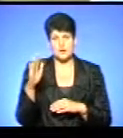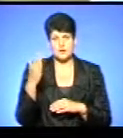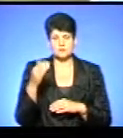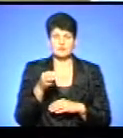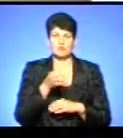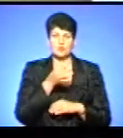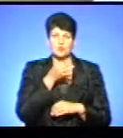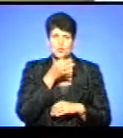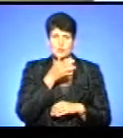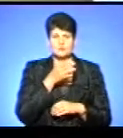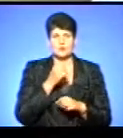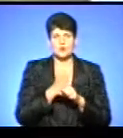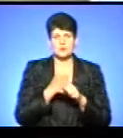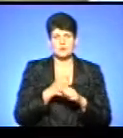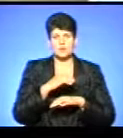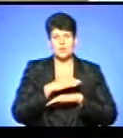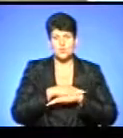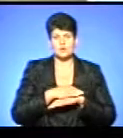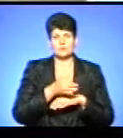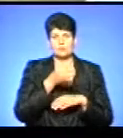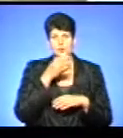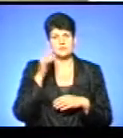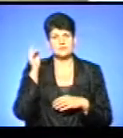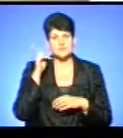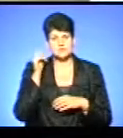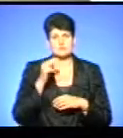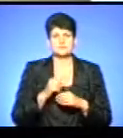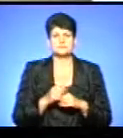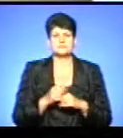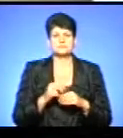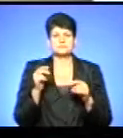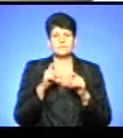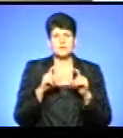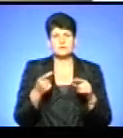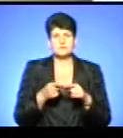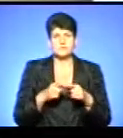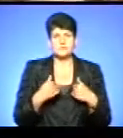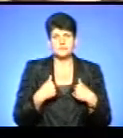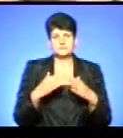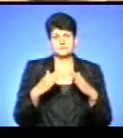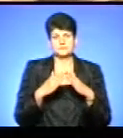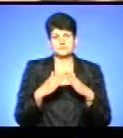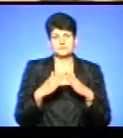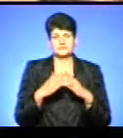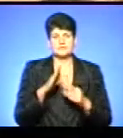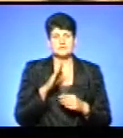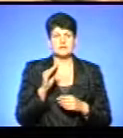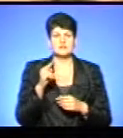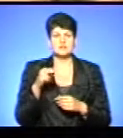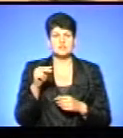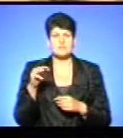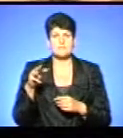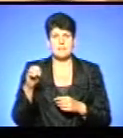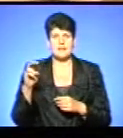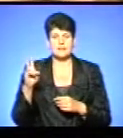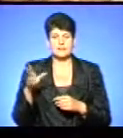подобається робити уроки, подобається вчитися. Школа – це для мене як діло. Василина Джмелик працює на